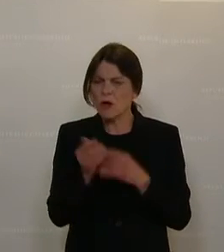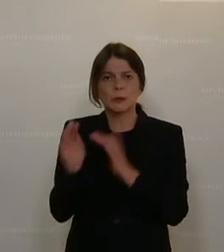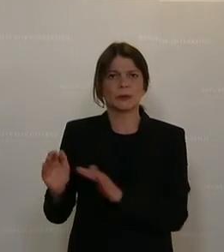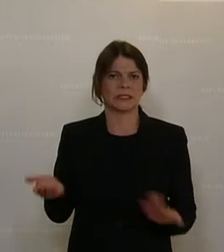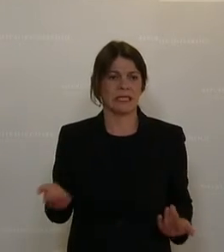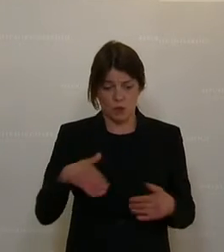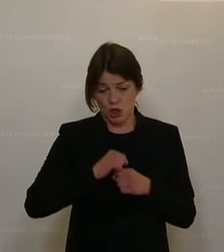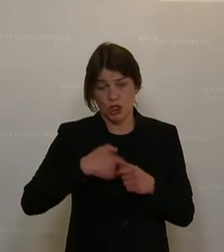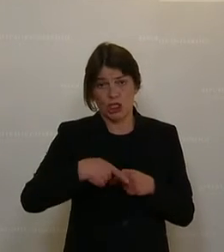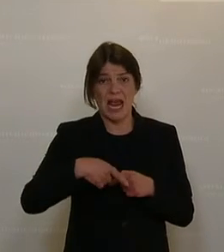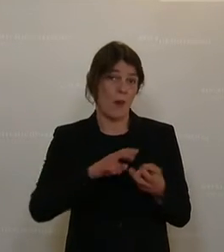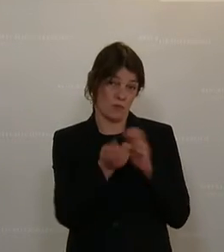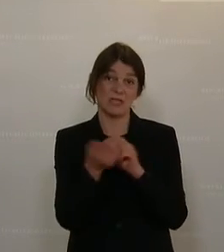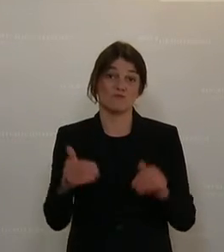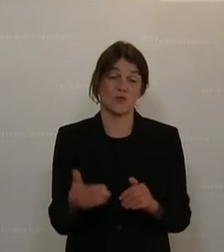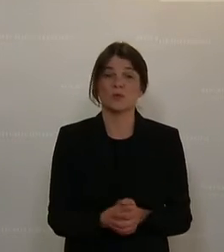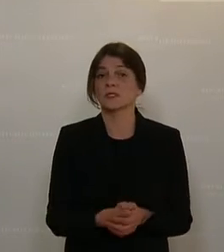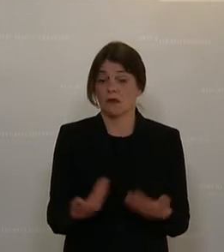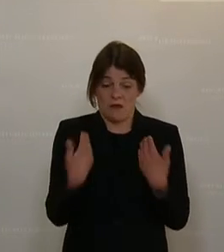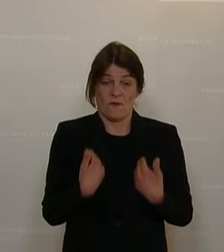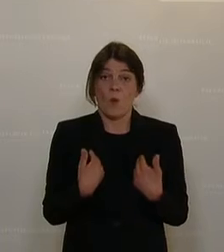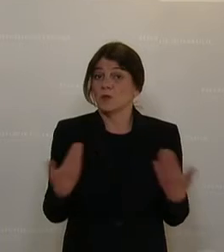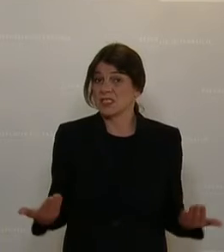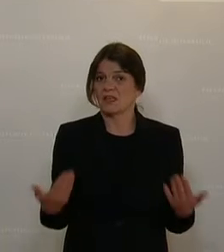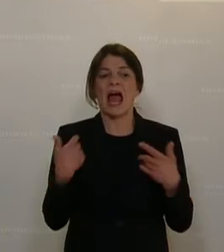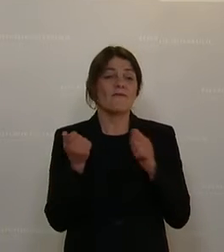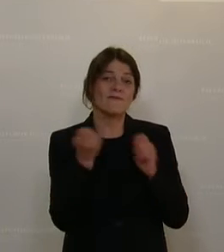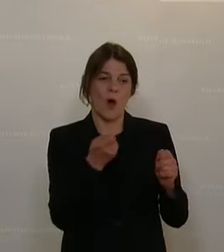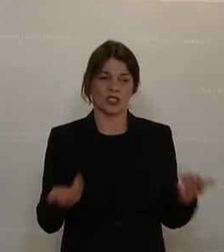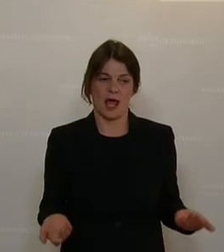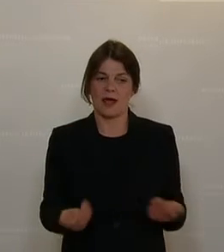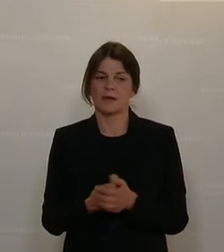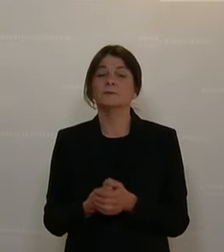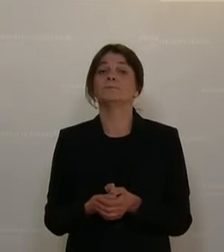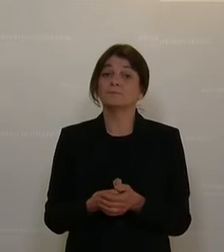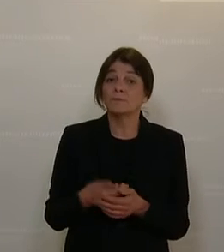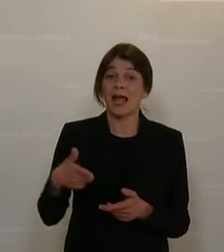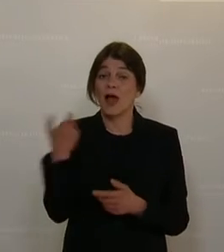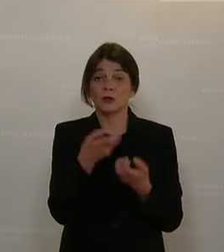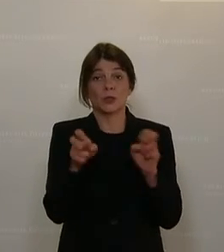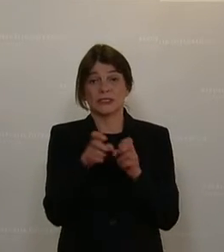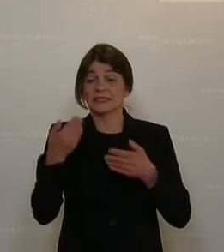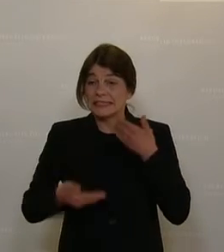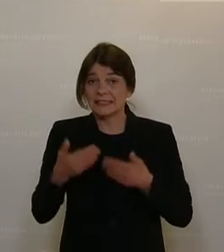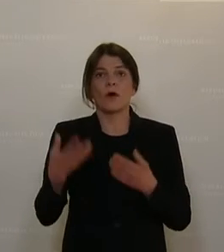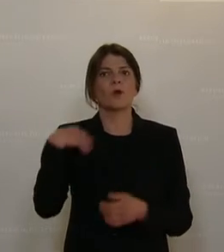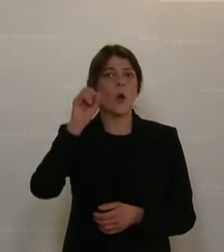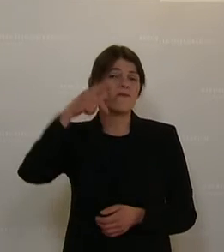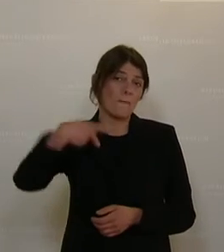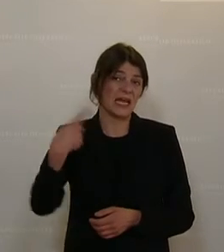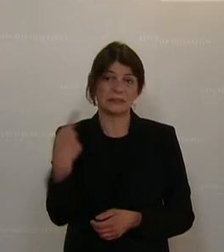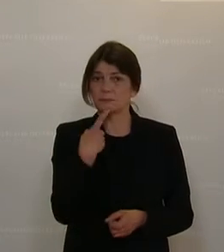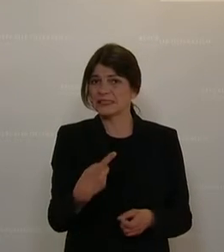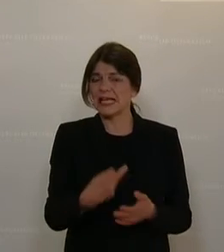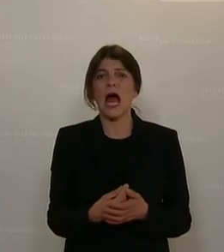müsste man auch relativ rasch umsetzen. Von unserer Seite ist ein Vorschlag, es ist in der Ausschusssitzung von der ÖVP gekommen, dass